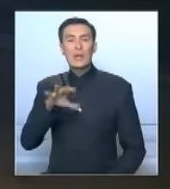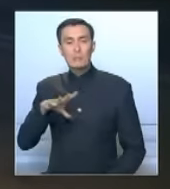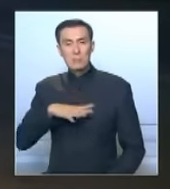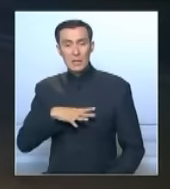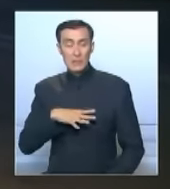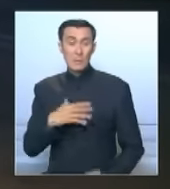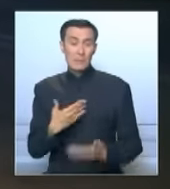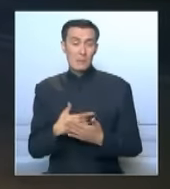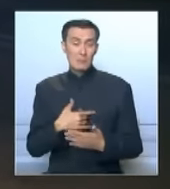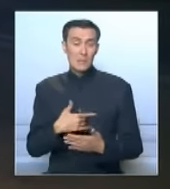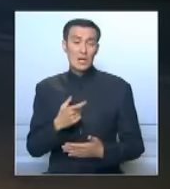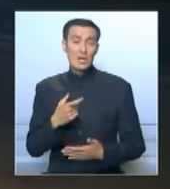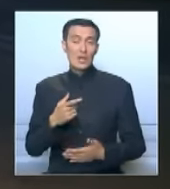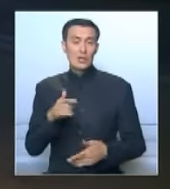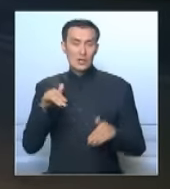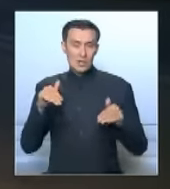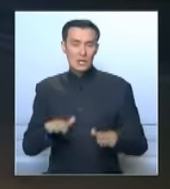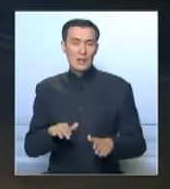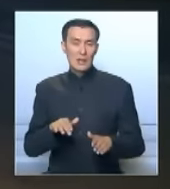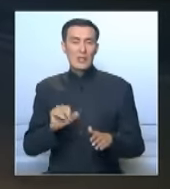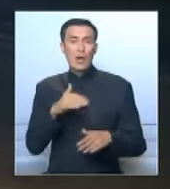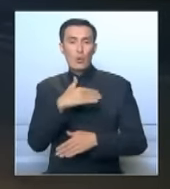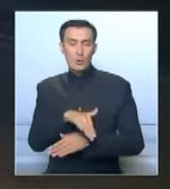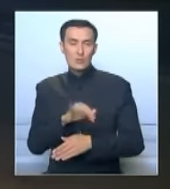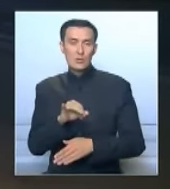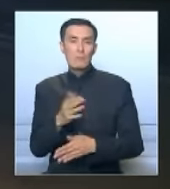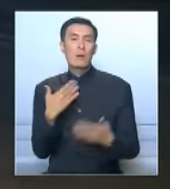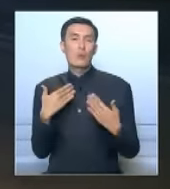мы достаточно защищены, мы решили выйти и все же прогуляться.